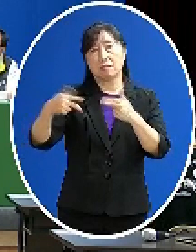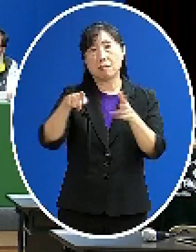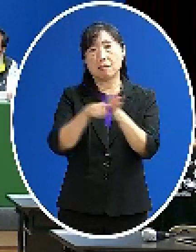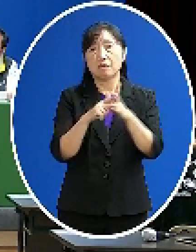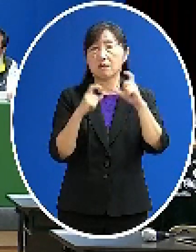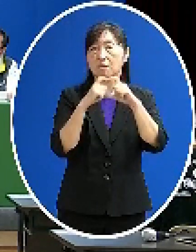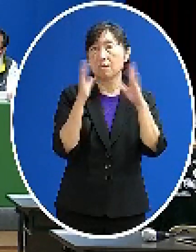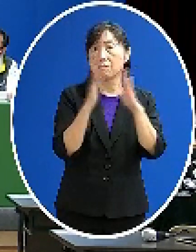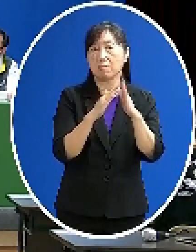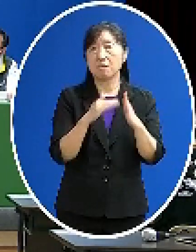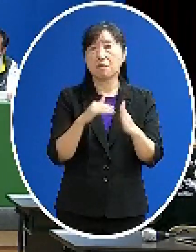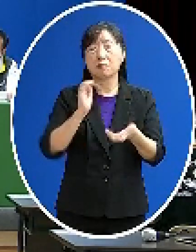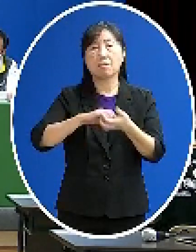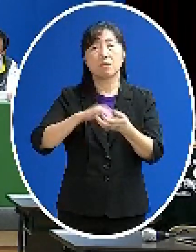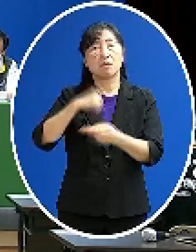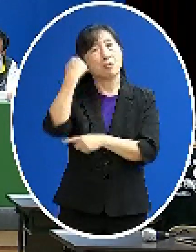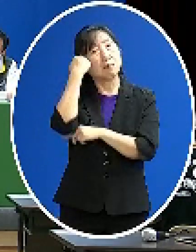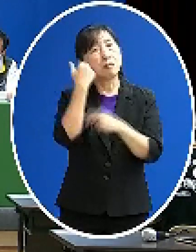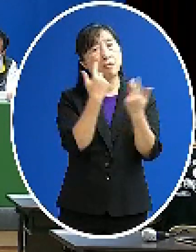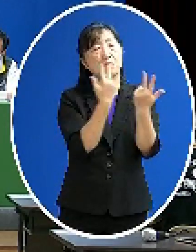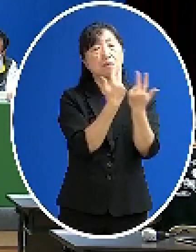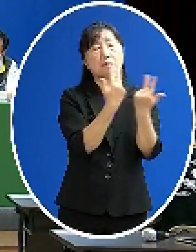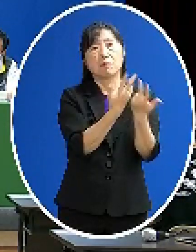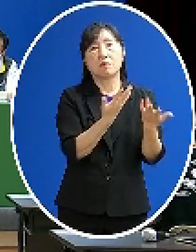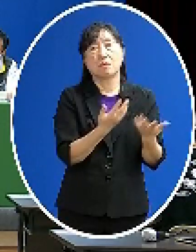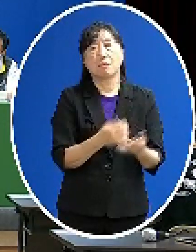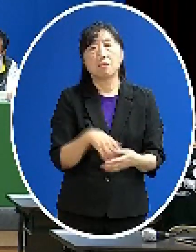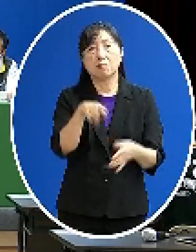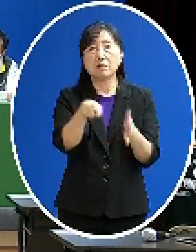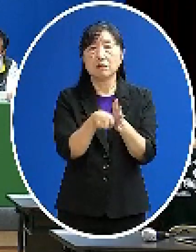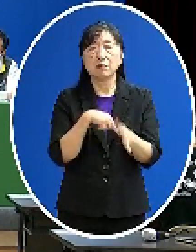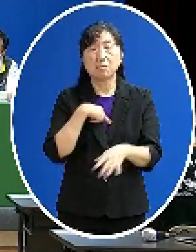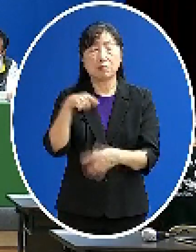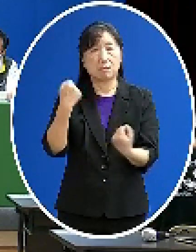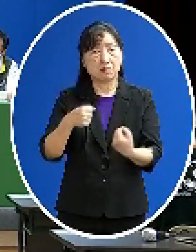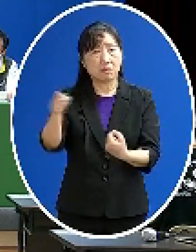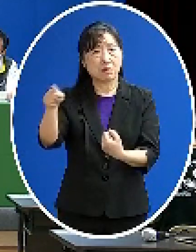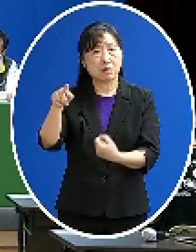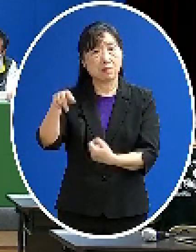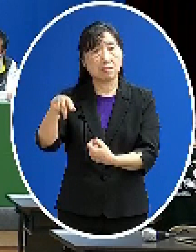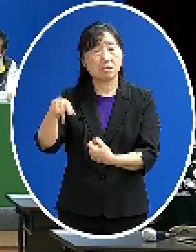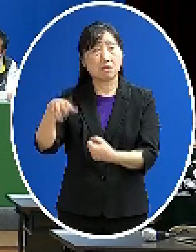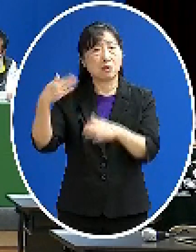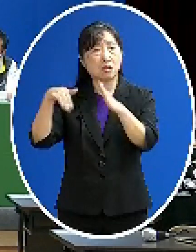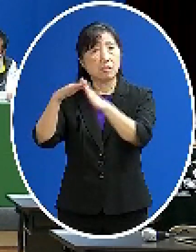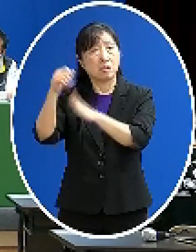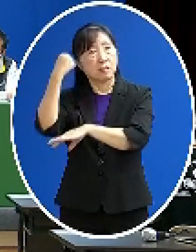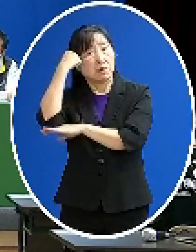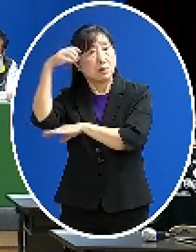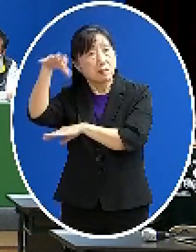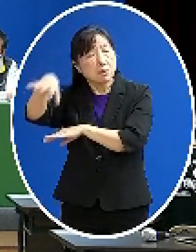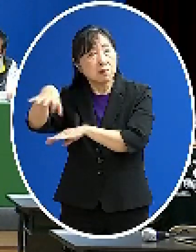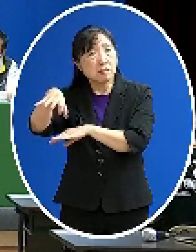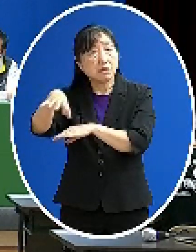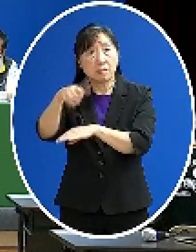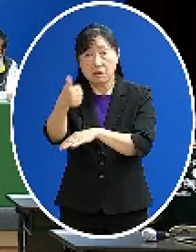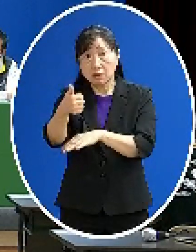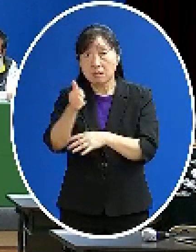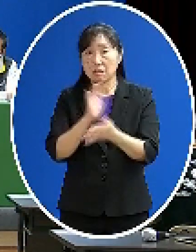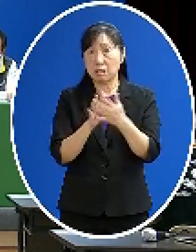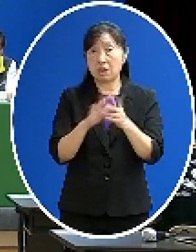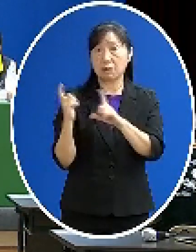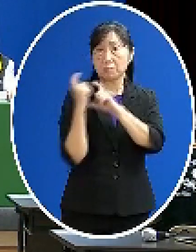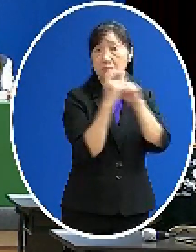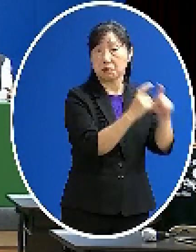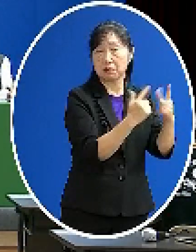要回家 可是他住在新北那這樣他不知道說他要留在宿舍還是好 還是要回到新北好就擔心說回到新北 反而